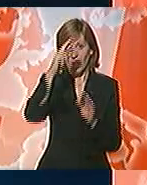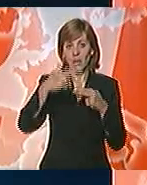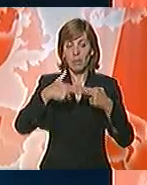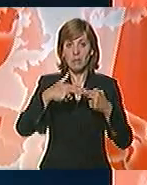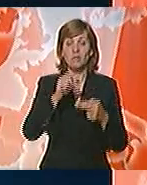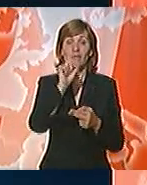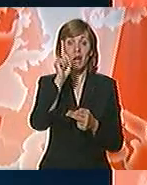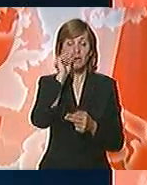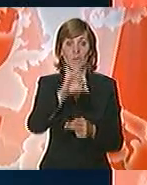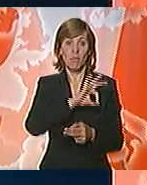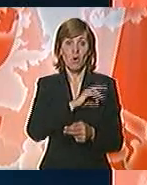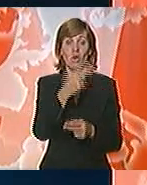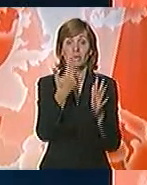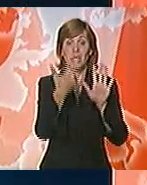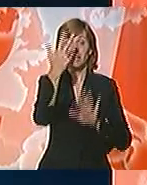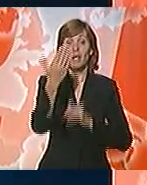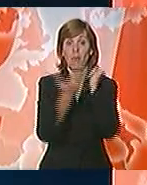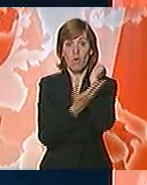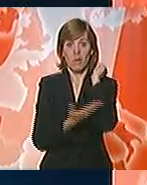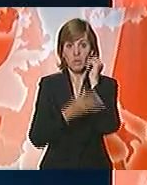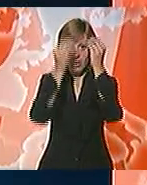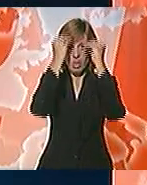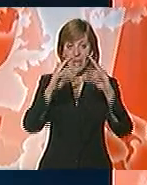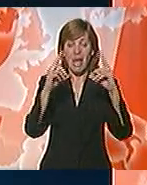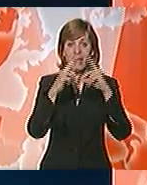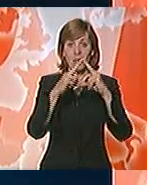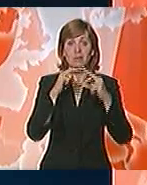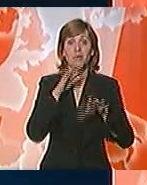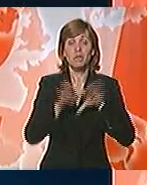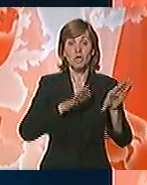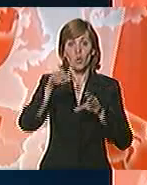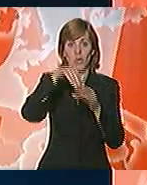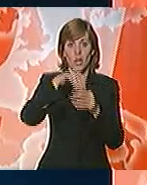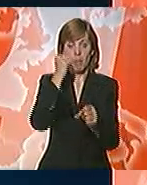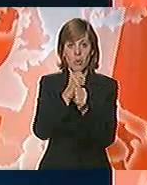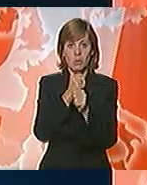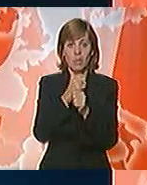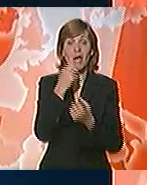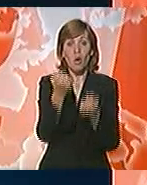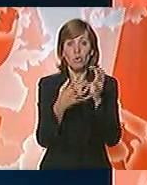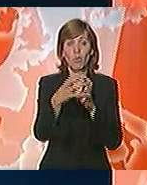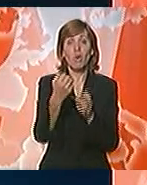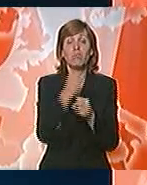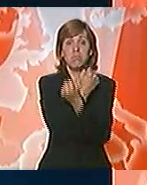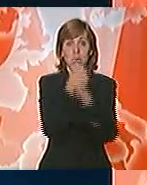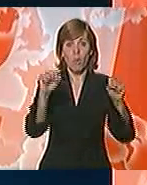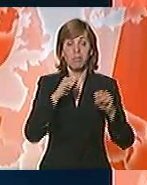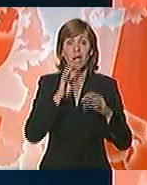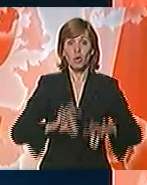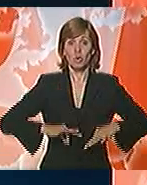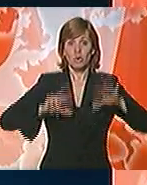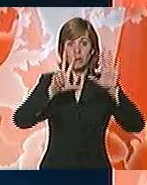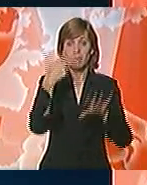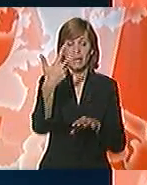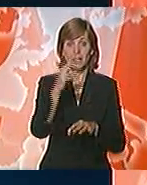ljudi, a 83 je povređena, osaopštila Afganistansko ministarstvo unutrašnjih poslova. Automobil bomba eksplodira je oko 8.30